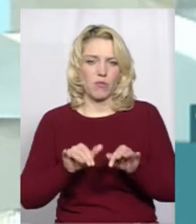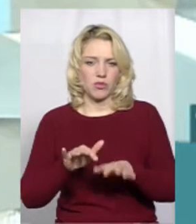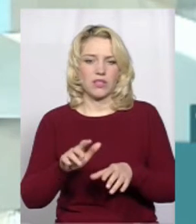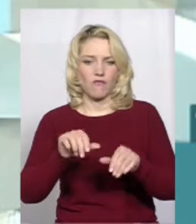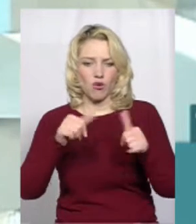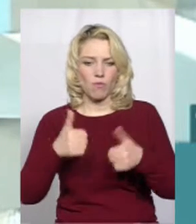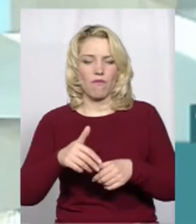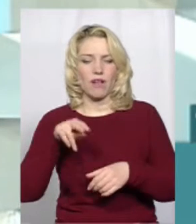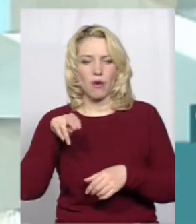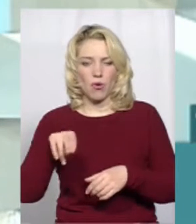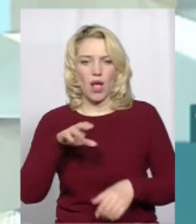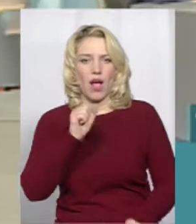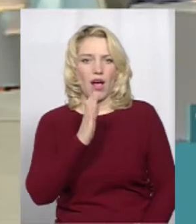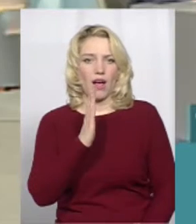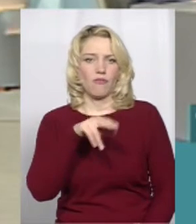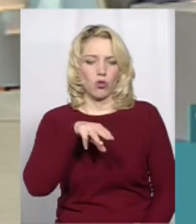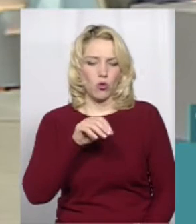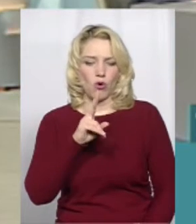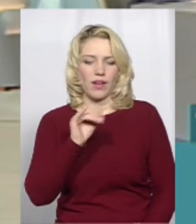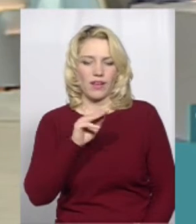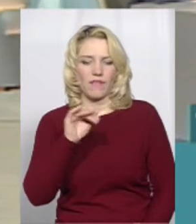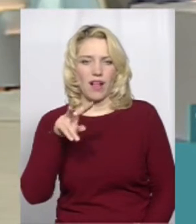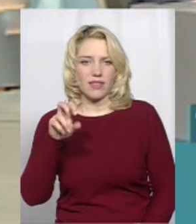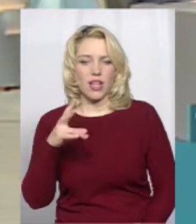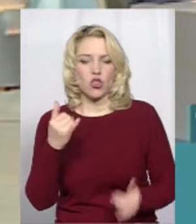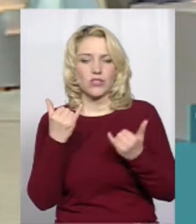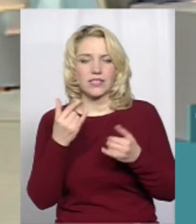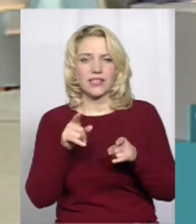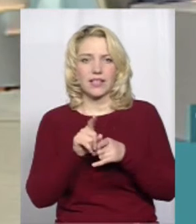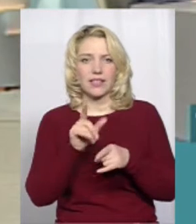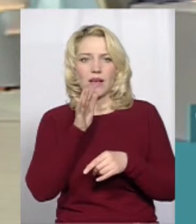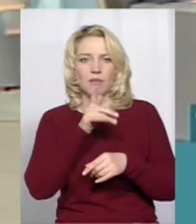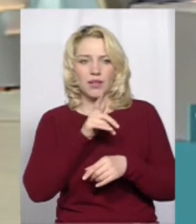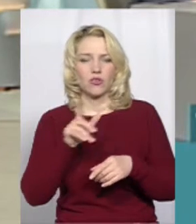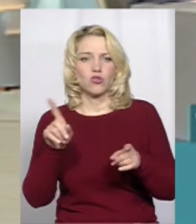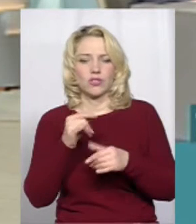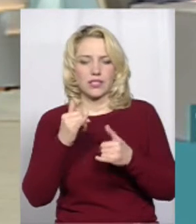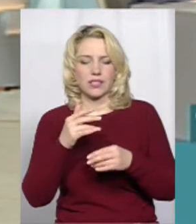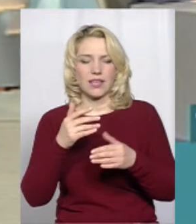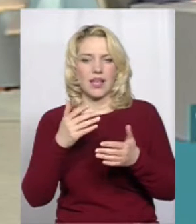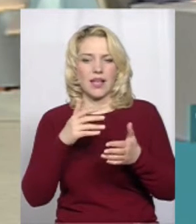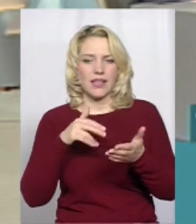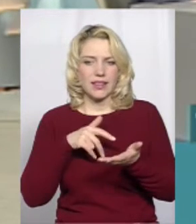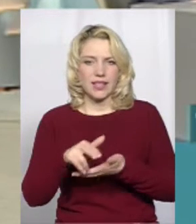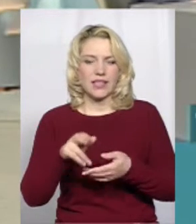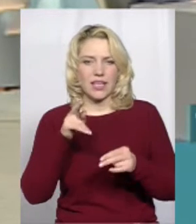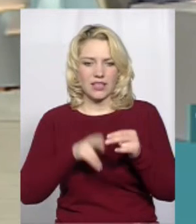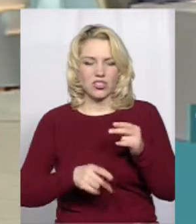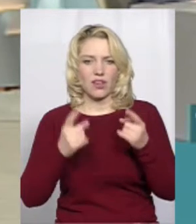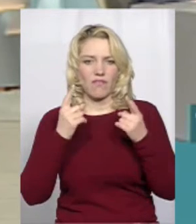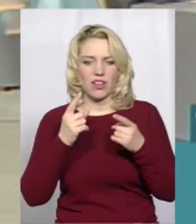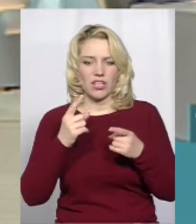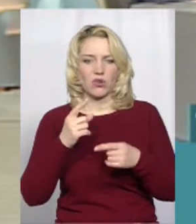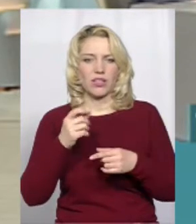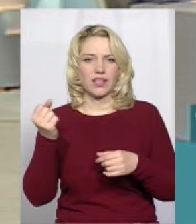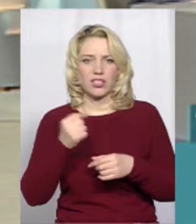православної церкви, аптокефальної православної церкви в Україні. Але зараз такий період, що йде закінчення Великого посту. Закінчується шостий тиждень